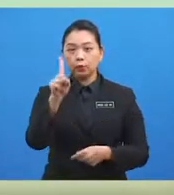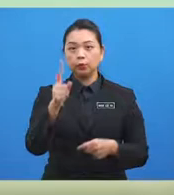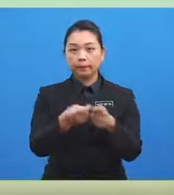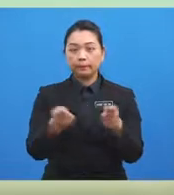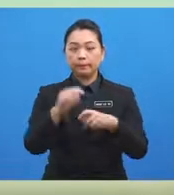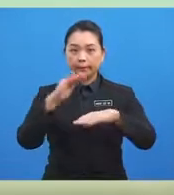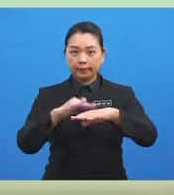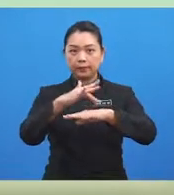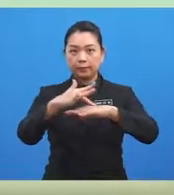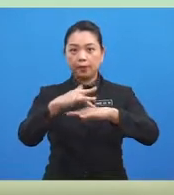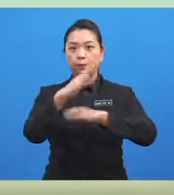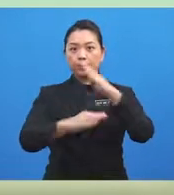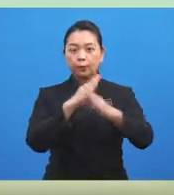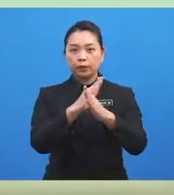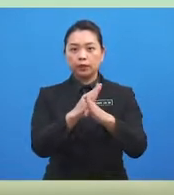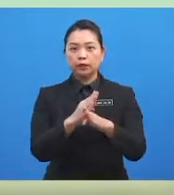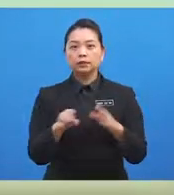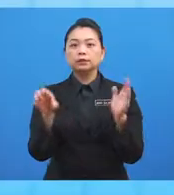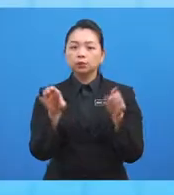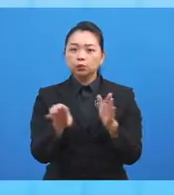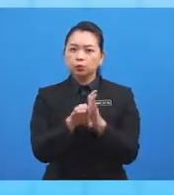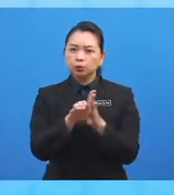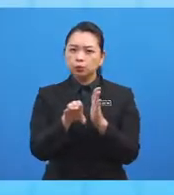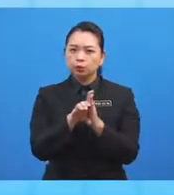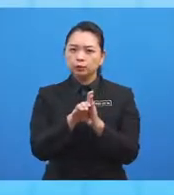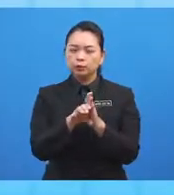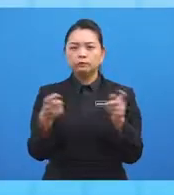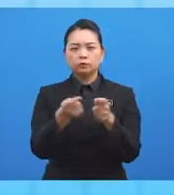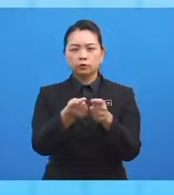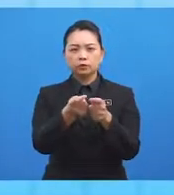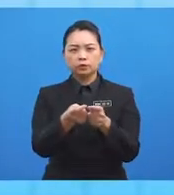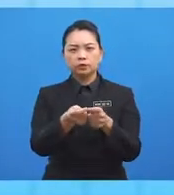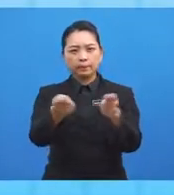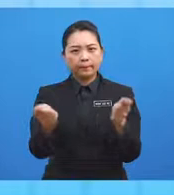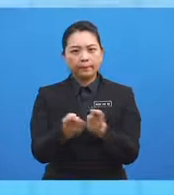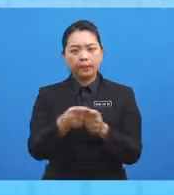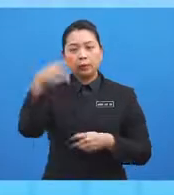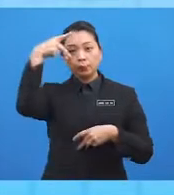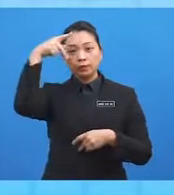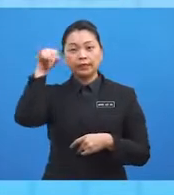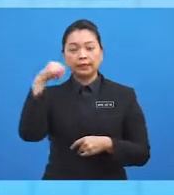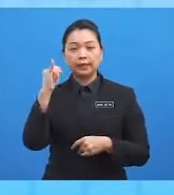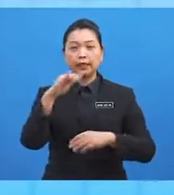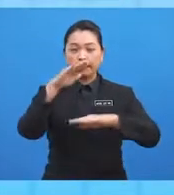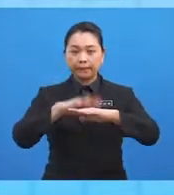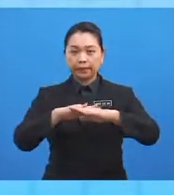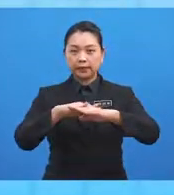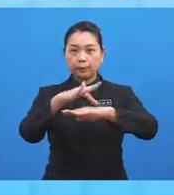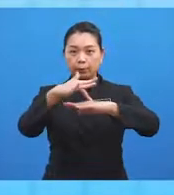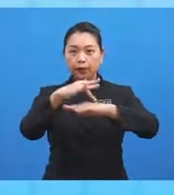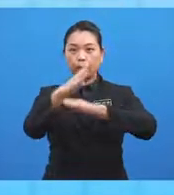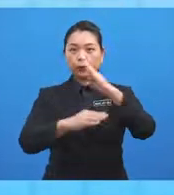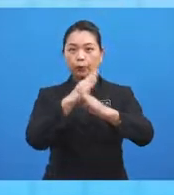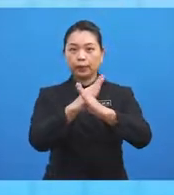permukaan bumi. Misalnya, kedudukan putrajaya pada permukaan bumi ialah